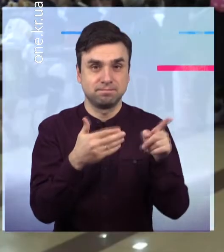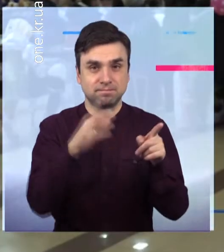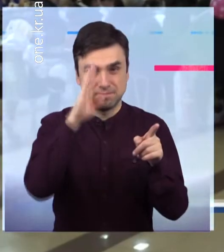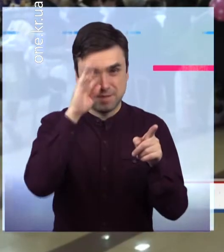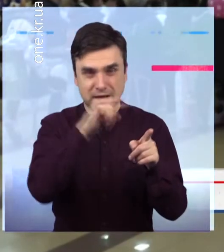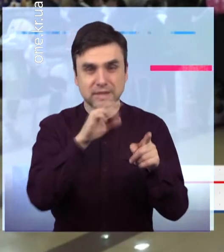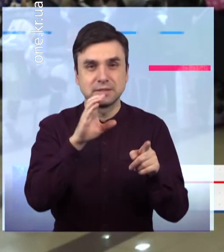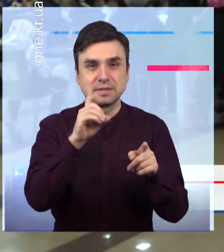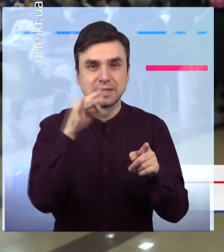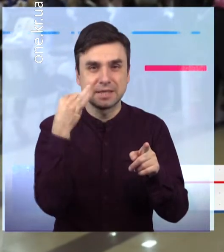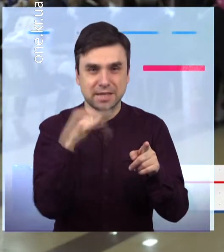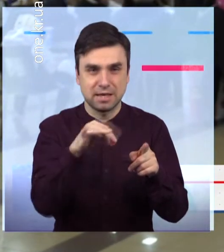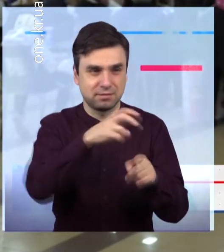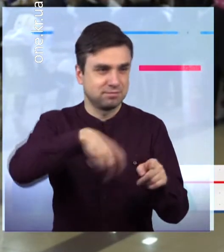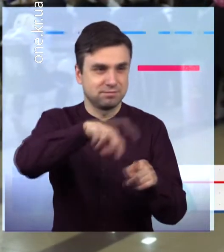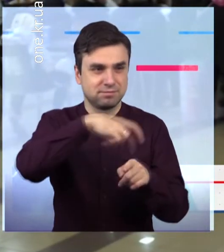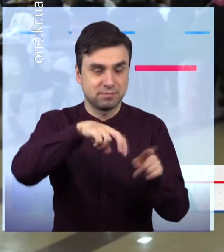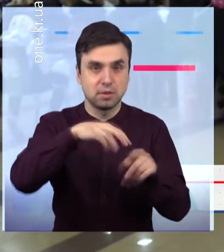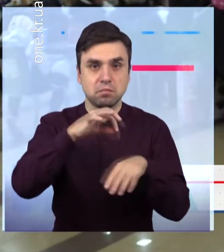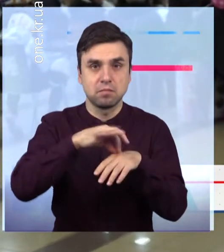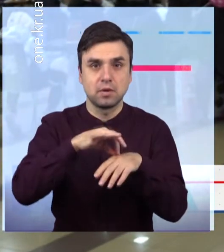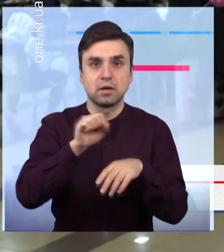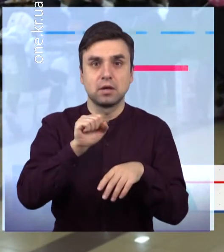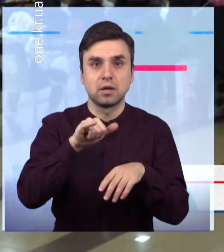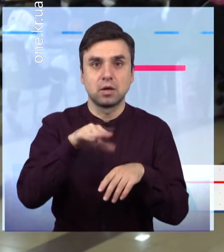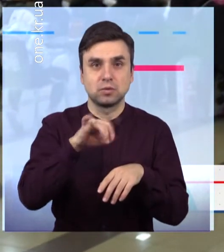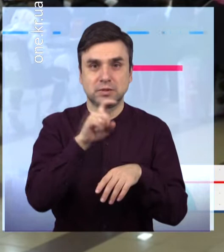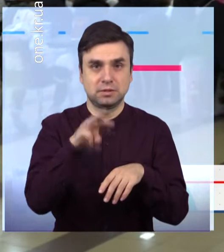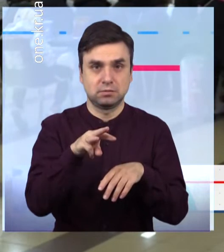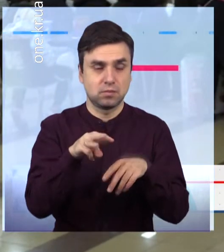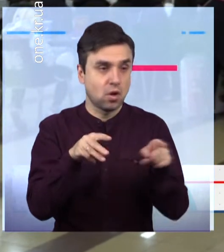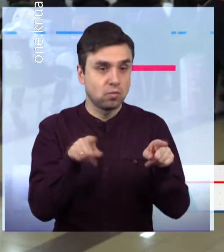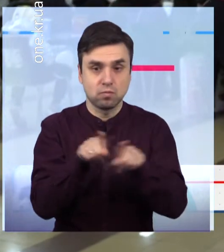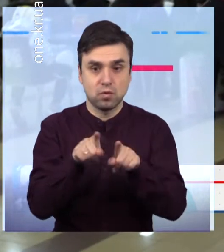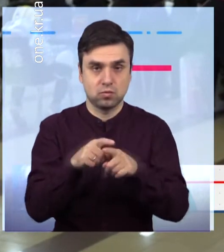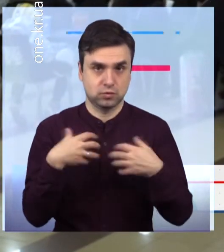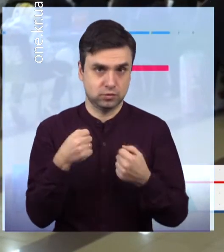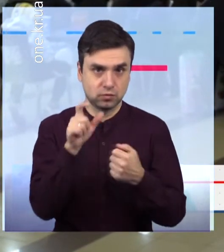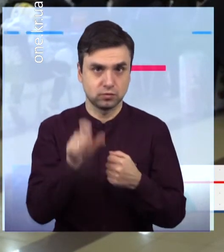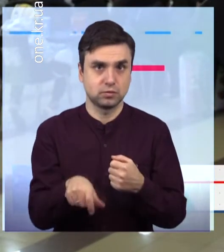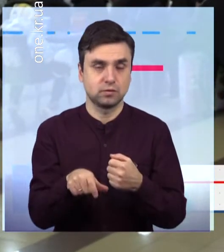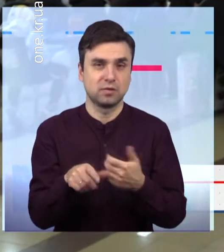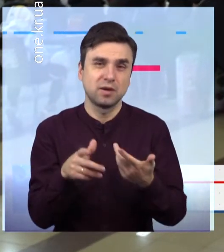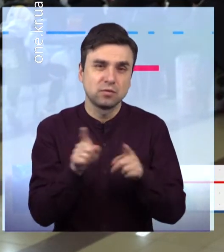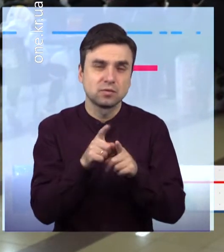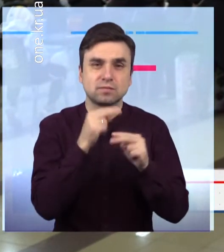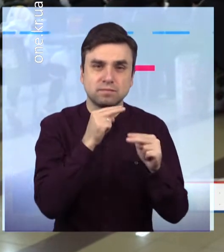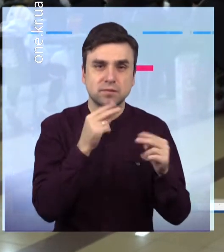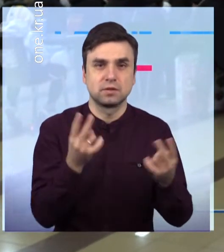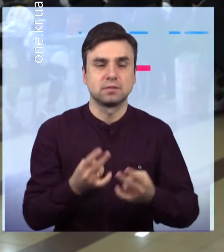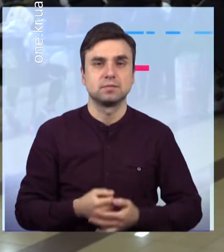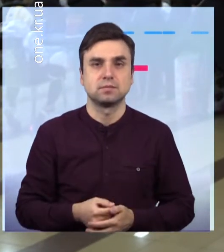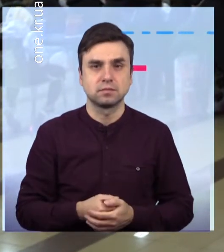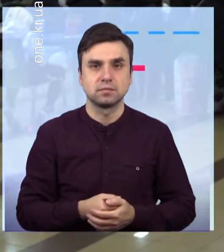буде Дуже хороша людина дозволила нам написати письмо Ми дуже хотіли написати письмо, дитина любить